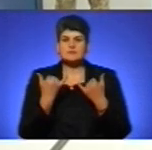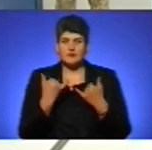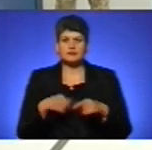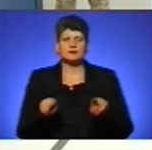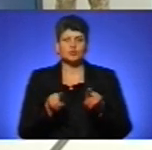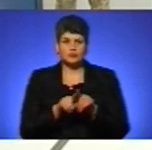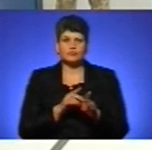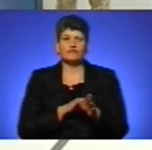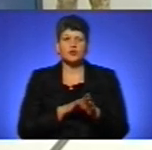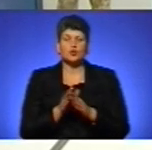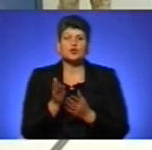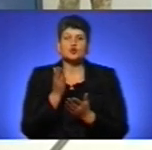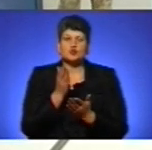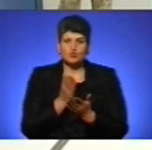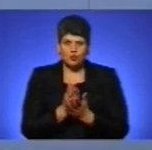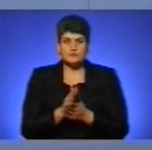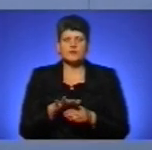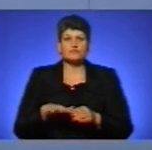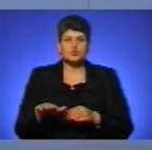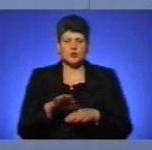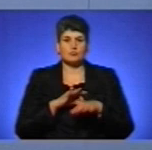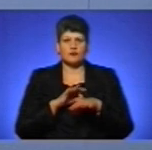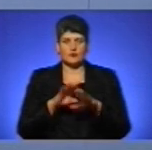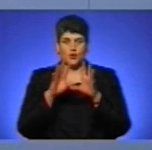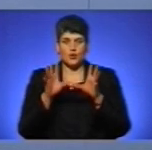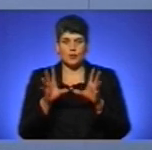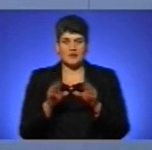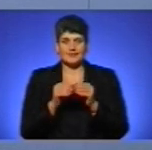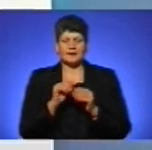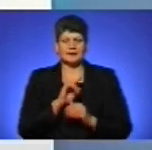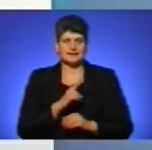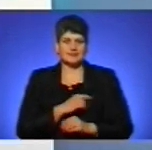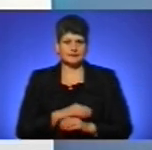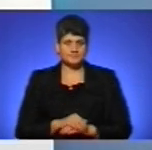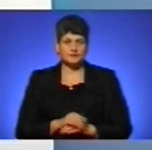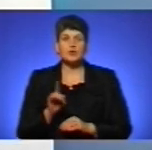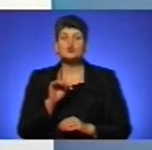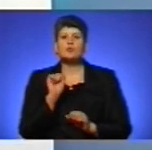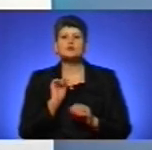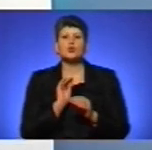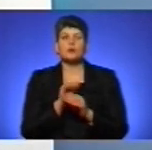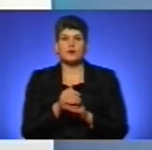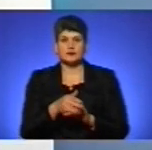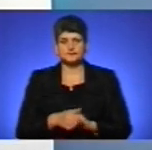в зоні проведення операцій об'єднаних сил. Пане Олександр, що можете додати?